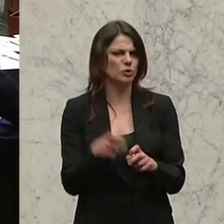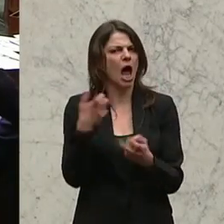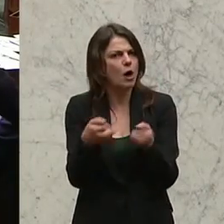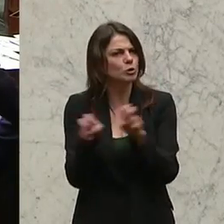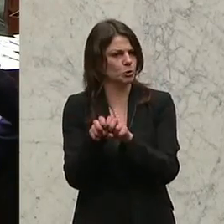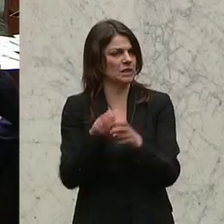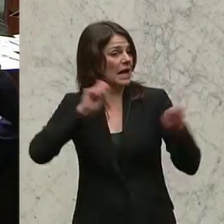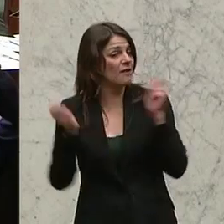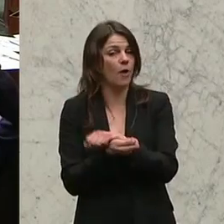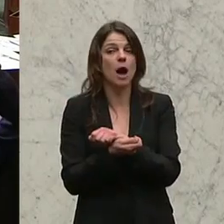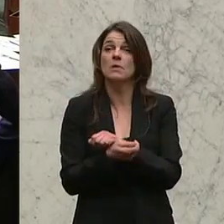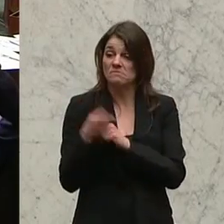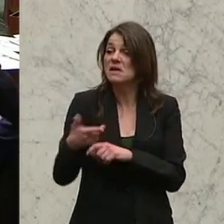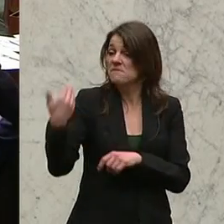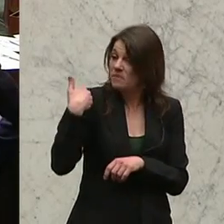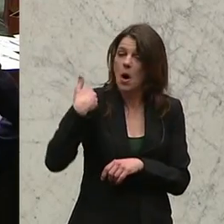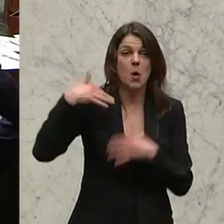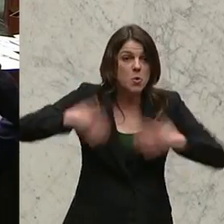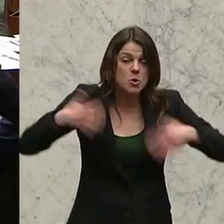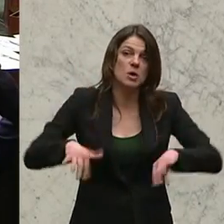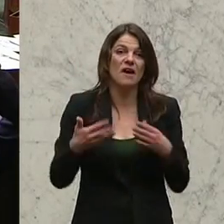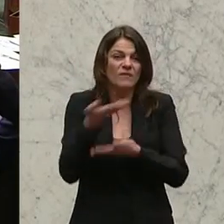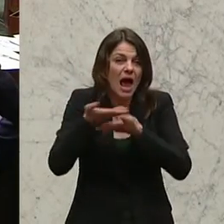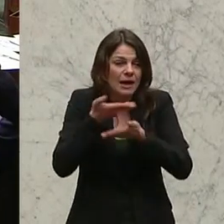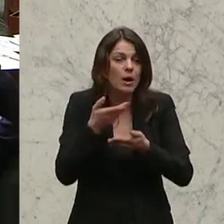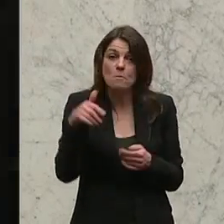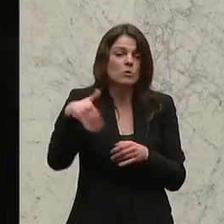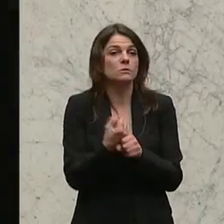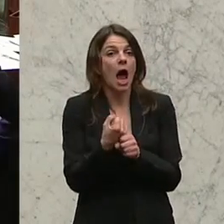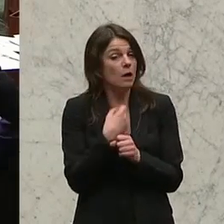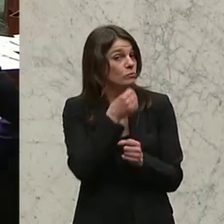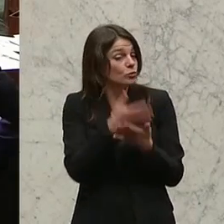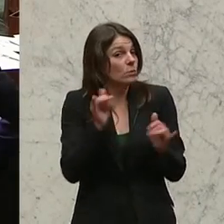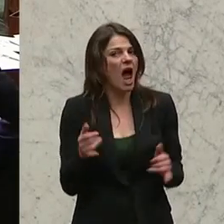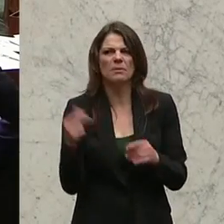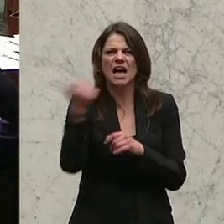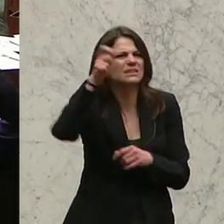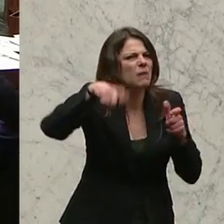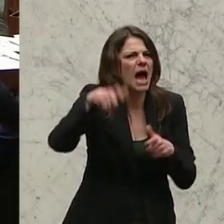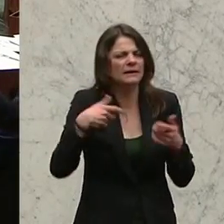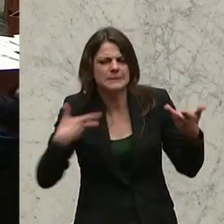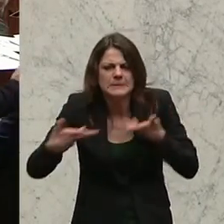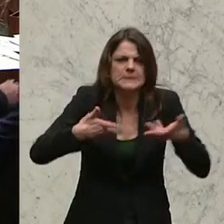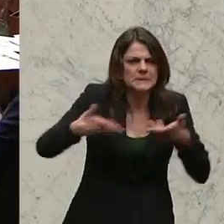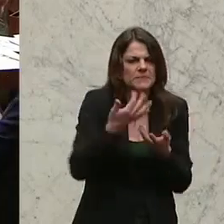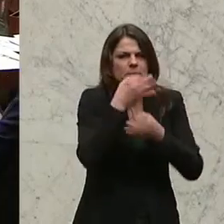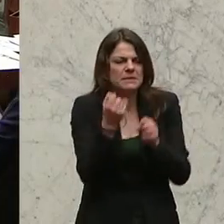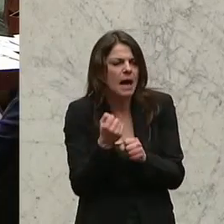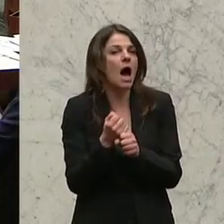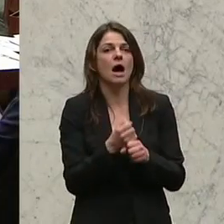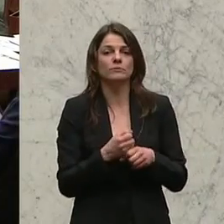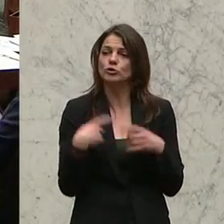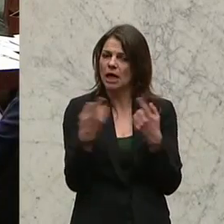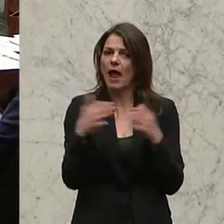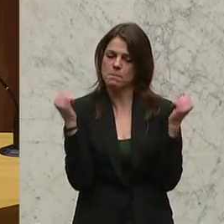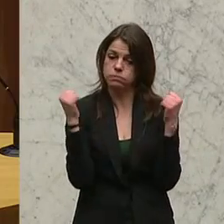Untersuchungsausschussreform hat intensivste Verhandlungen gegeben. Muss man auch machen. Das gestehe ich ja durchaus zu. Mit Experten, wo man dann ringt drüber. Dann gibt es aber sozusagen